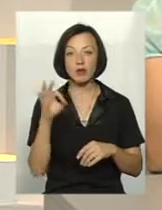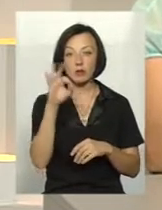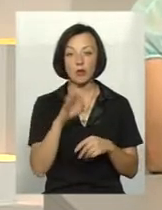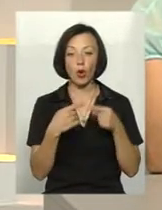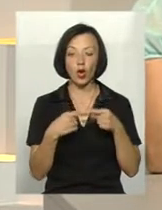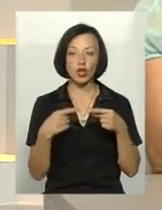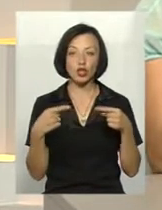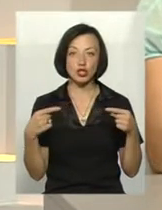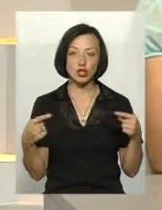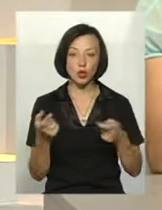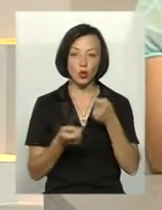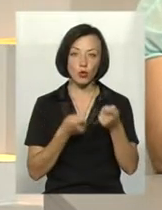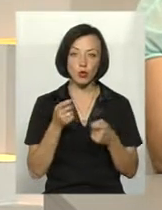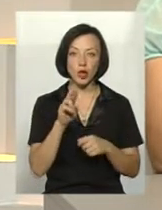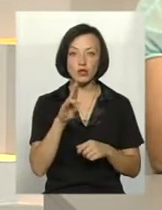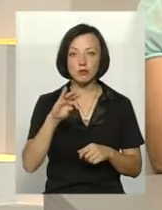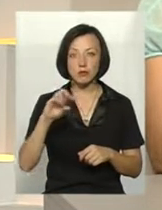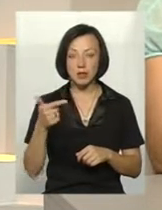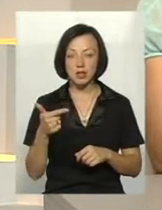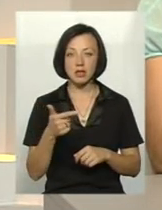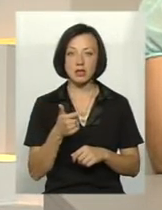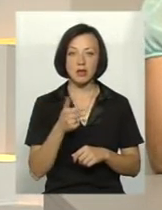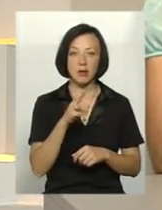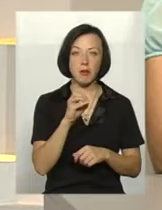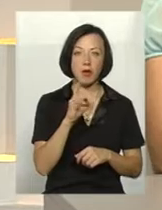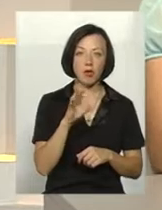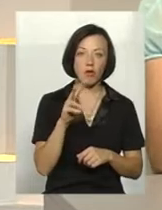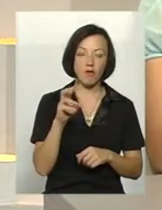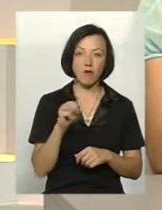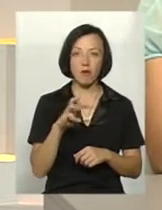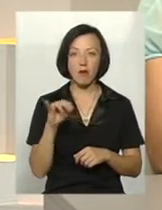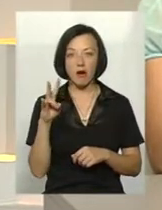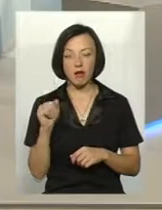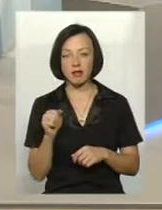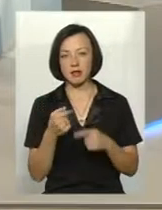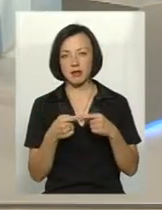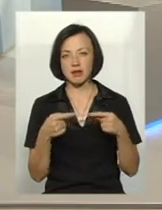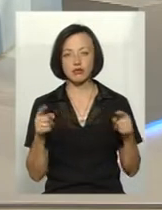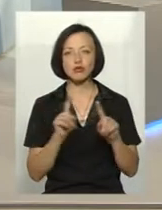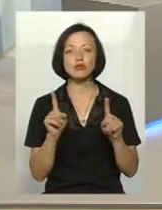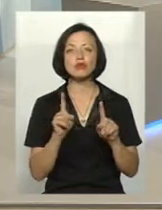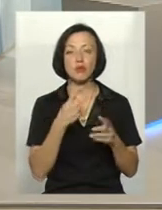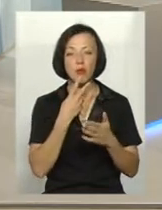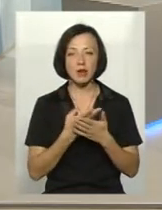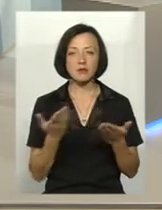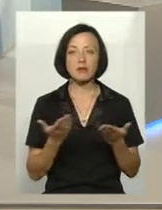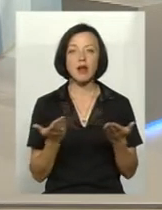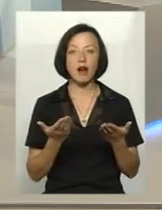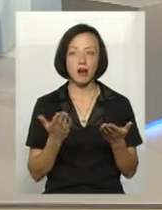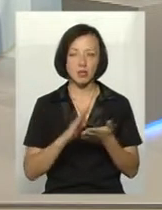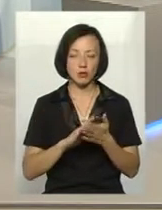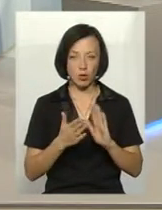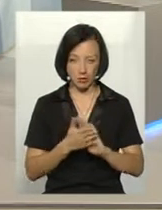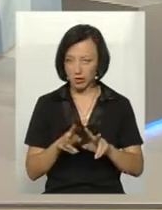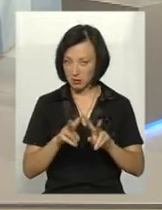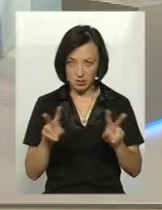інші групи, ті самі ячмінні групи, перловку, манні групи і так далі, що бачимо, яка тенденція, так